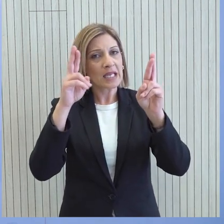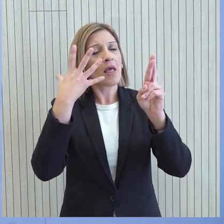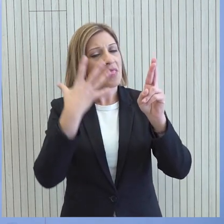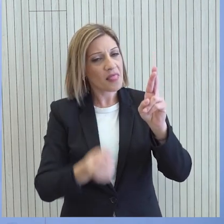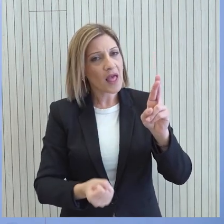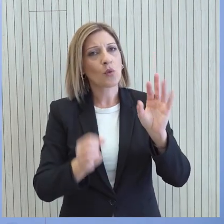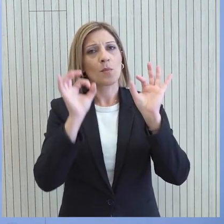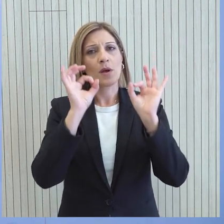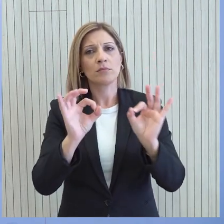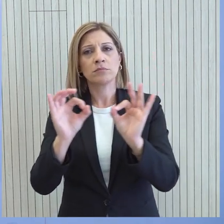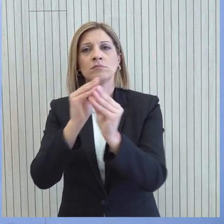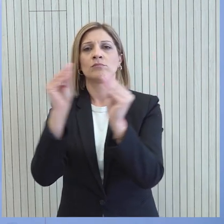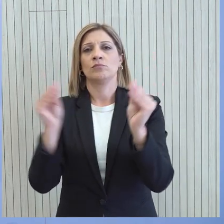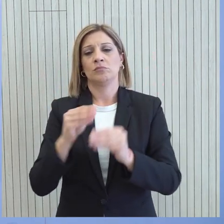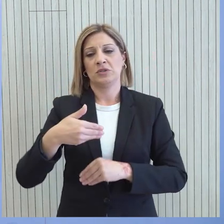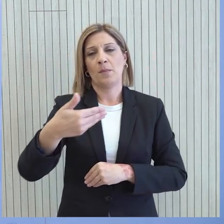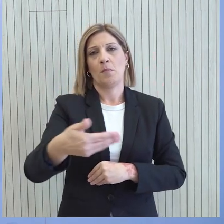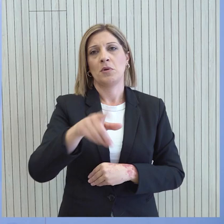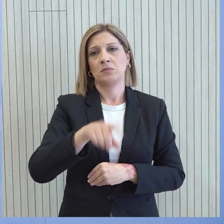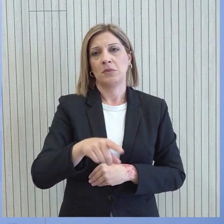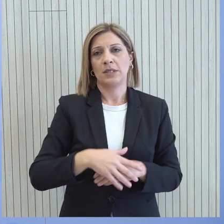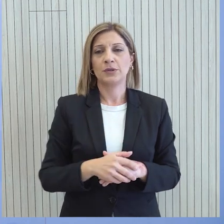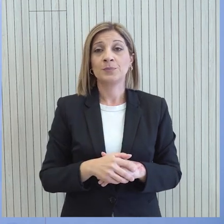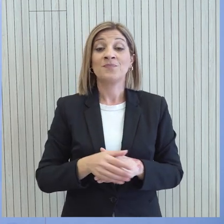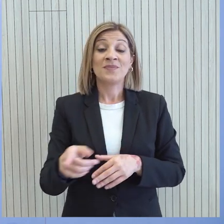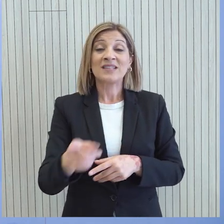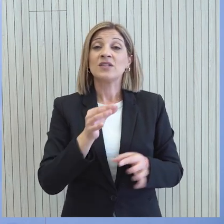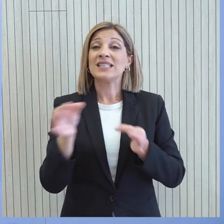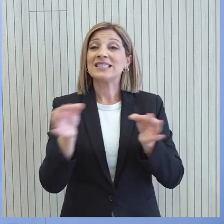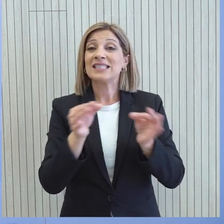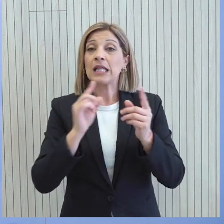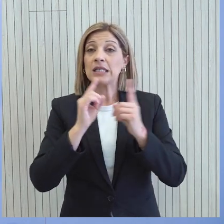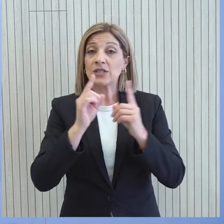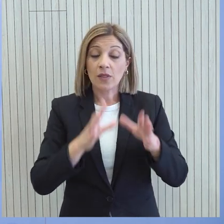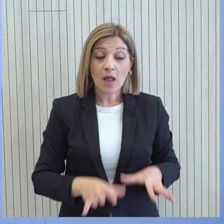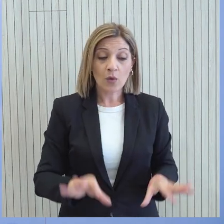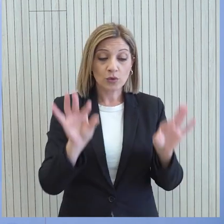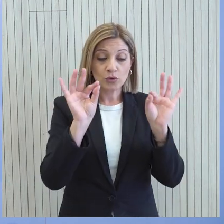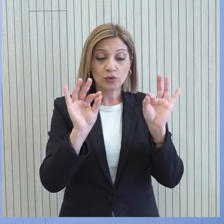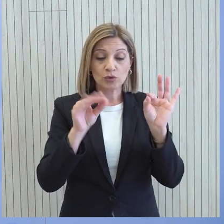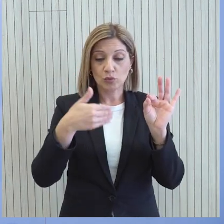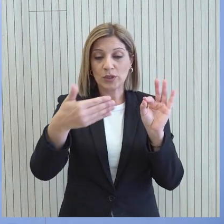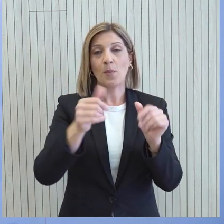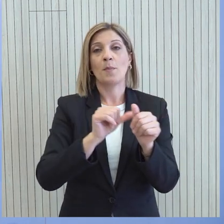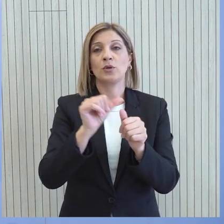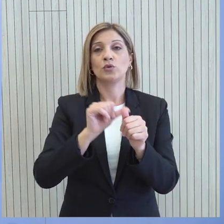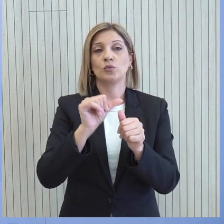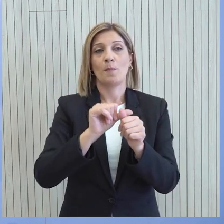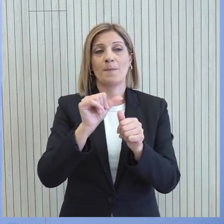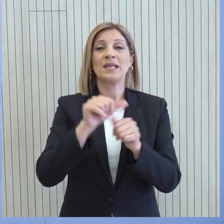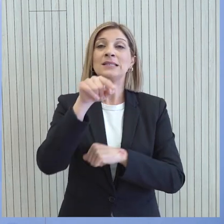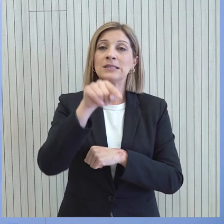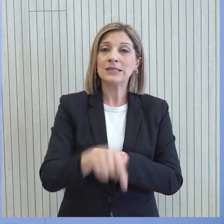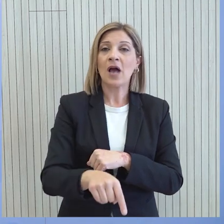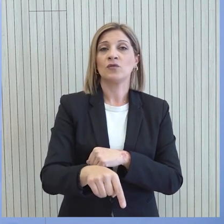απτά συγκεκριμένα αποτέλεσματα το επόμενο διάστημα. Ο στρατηγικός διάλογος θα αρχίσει να παίρνει σάρκα και οστά τους επόμενους μήνες μέσα από την